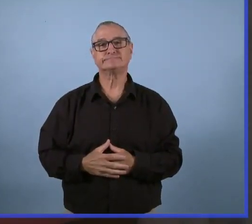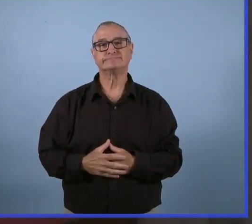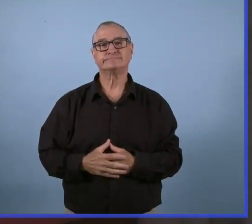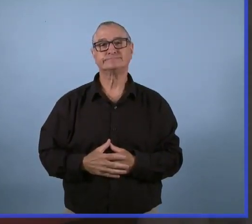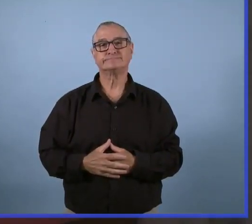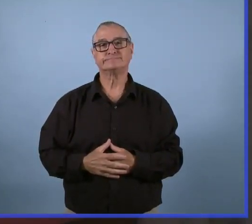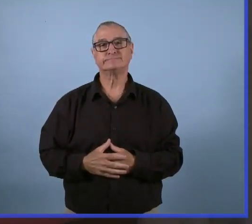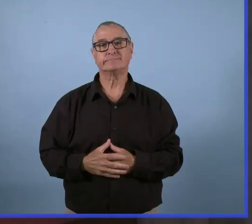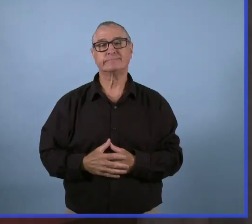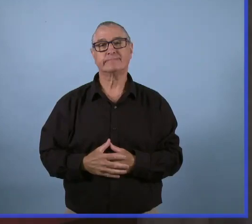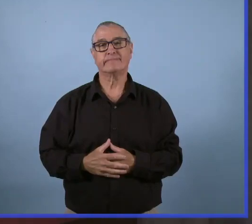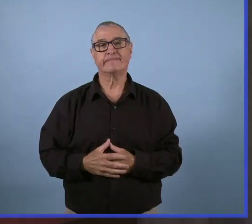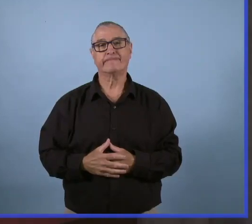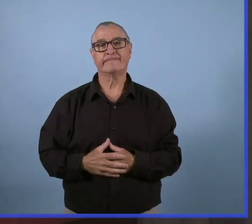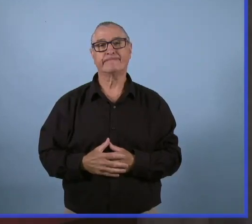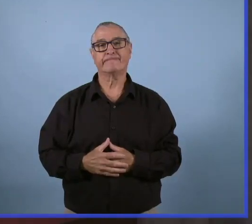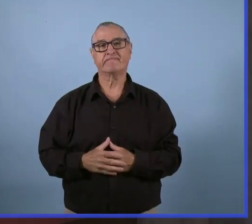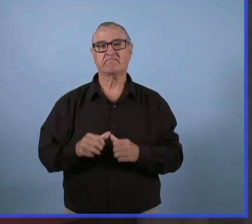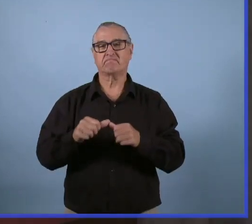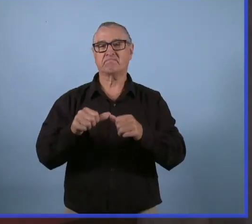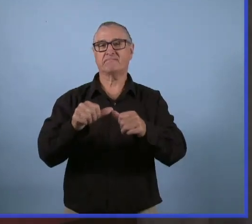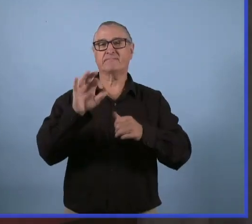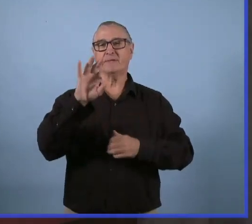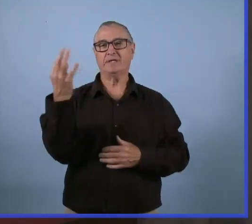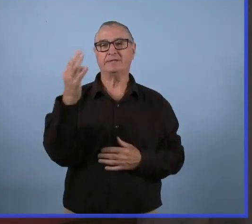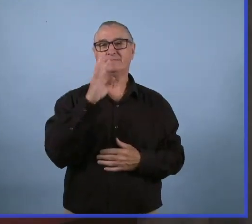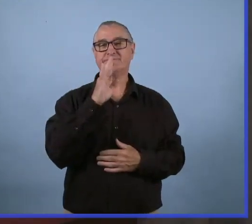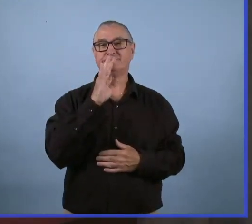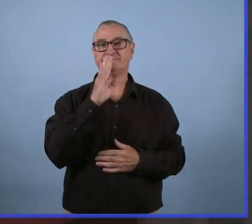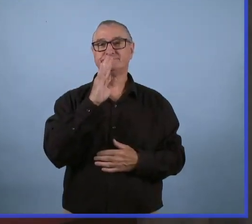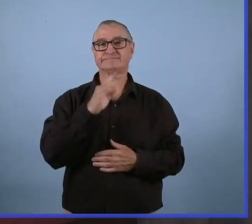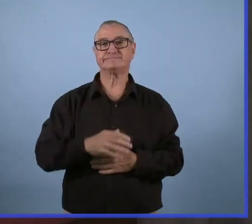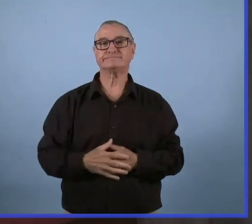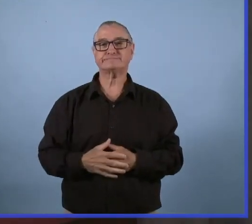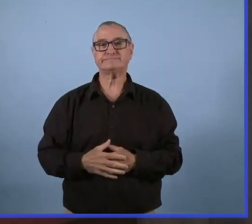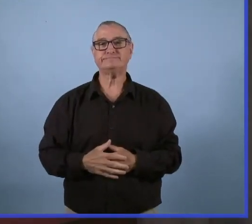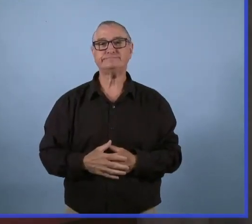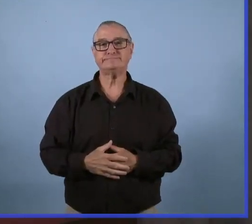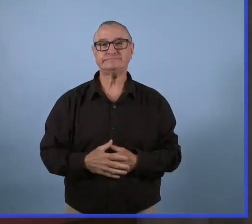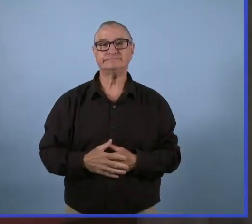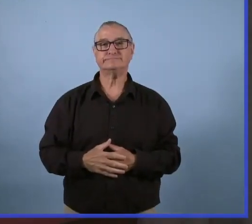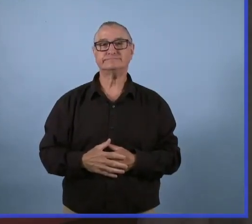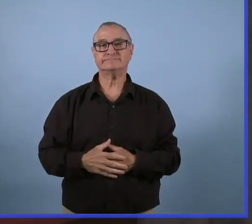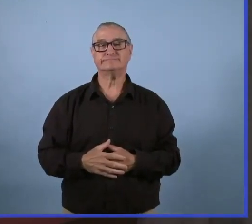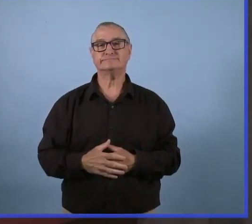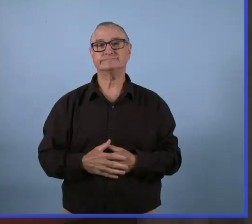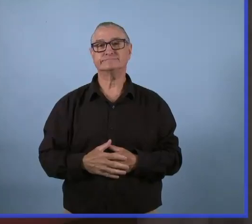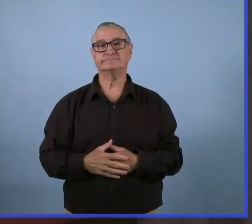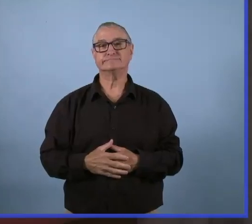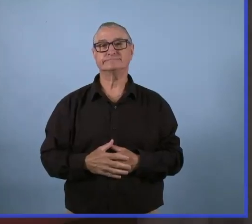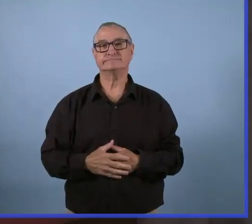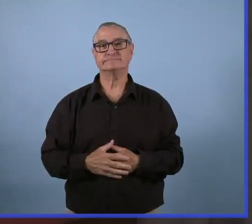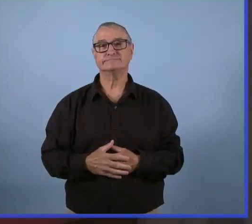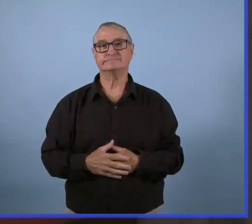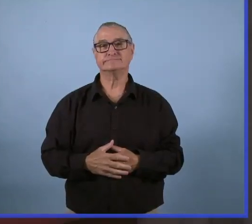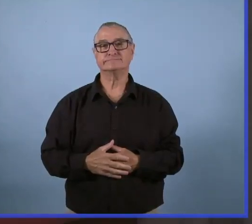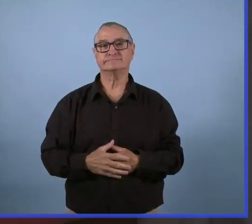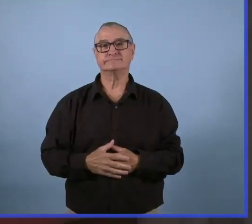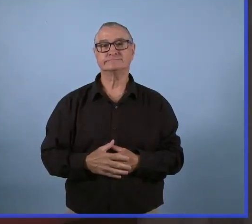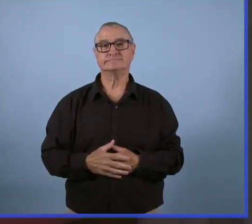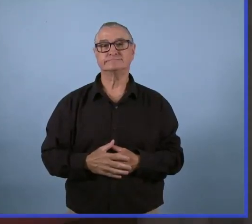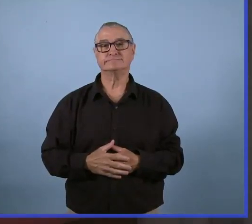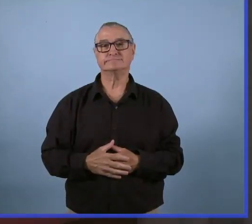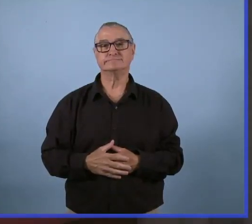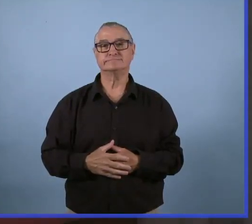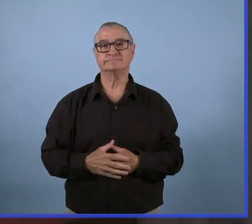été essentiels pour réduire la propagation de la COVID-19 et réduire le fardeau de